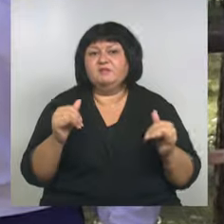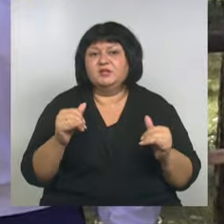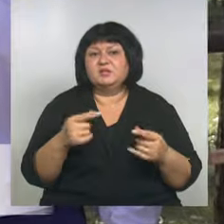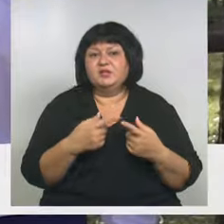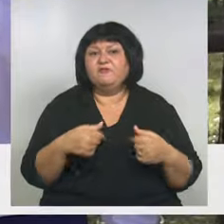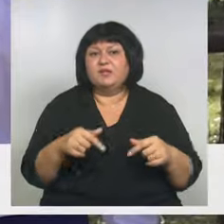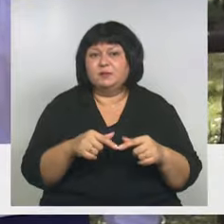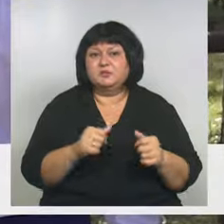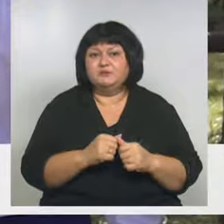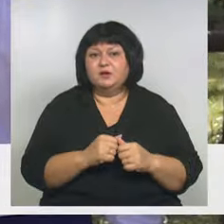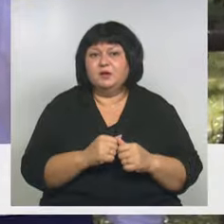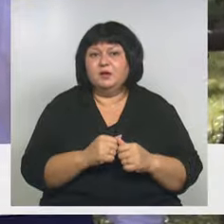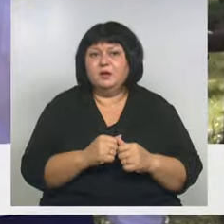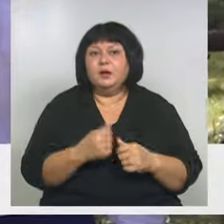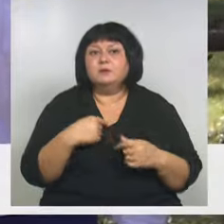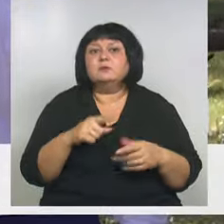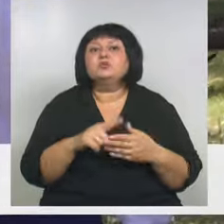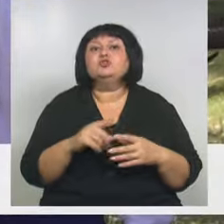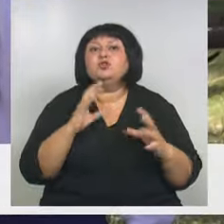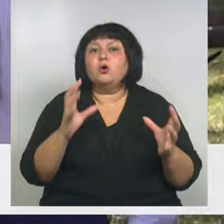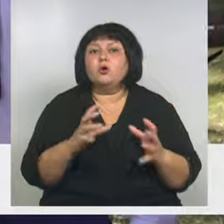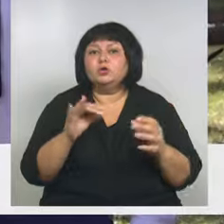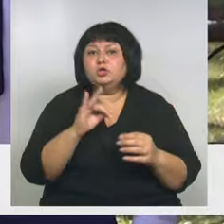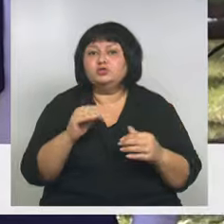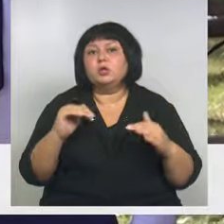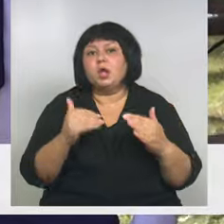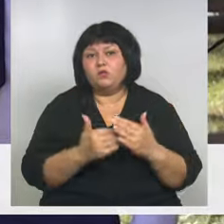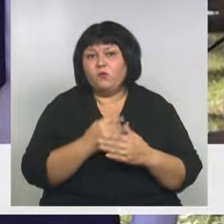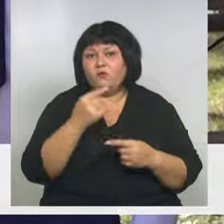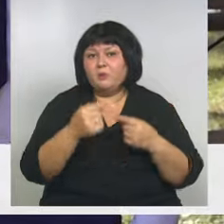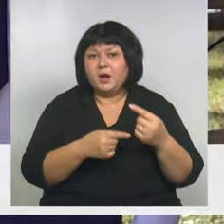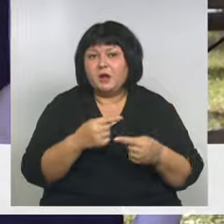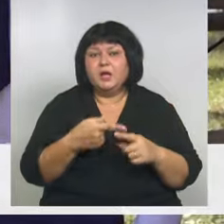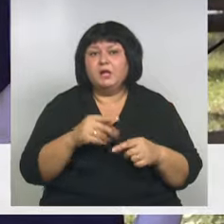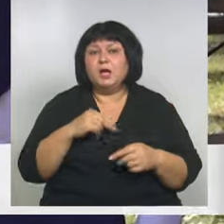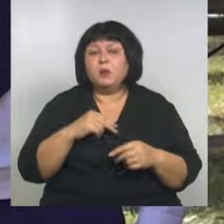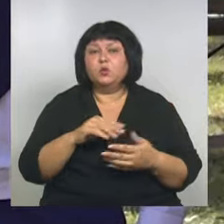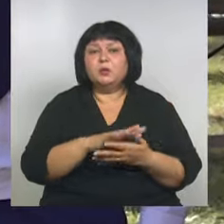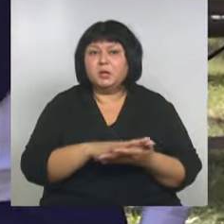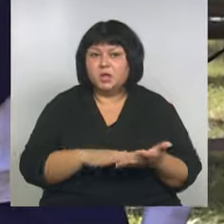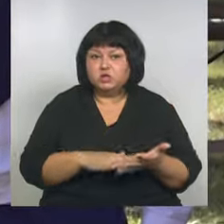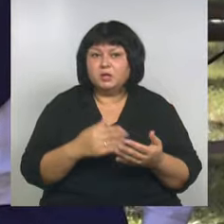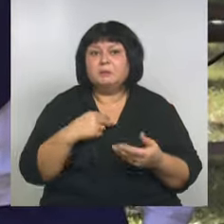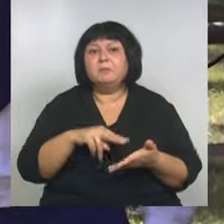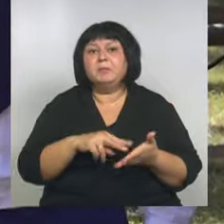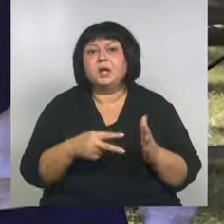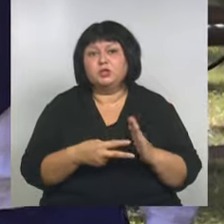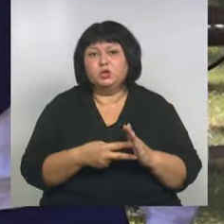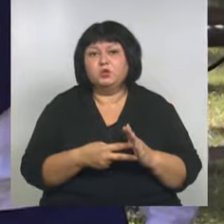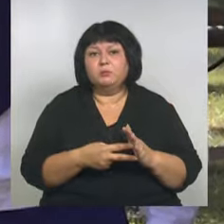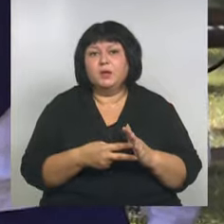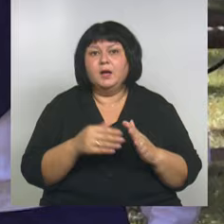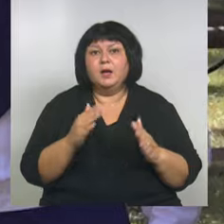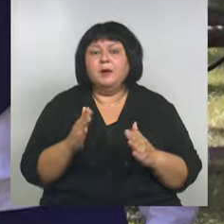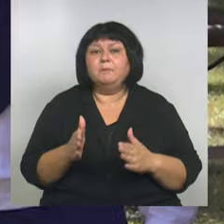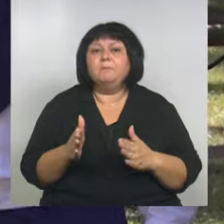как не мы, должны сохранить историю для новых поколений? Эта работа продолжается. Мы планируем привнести